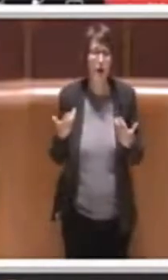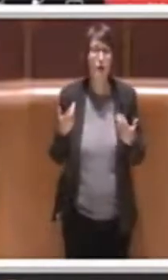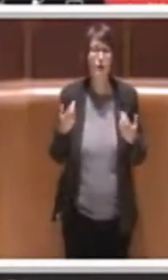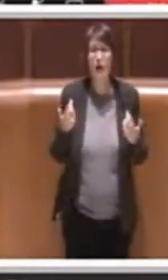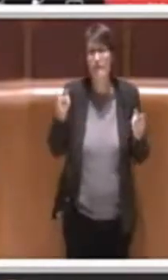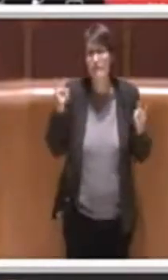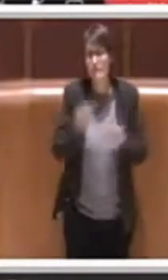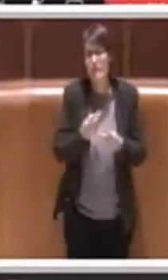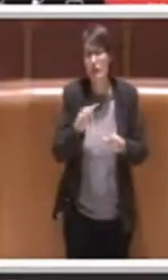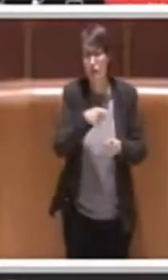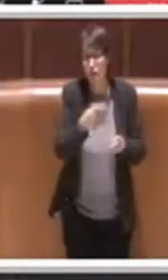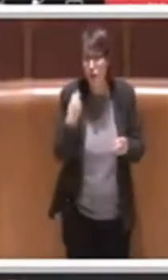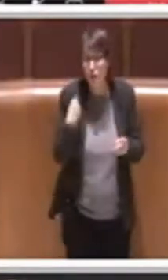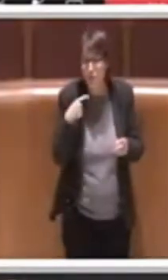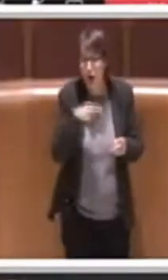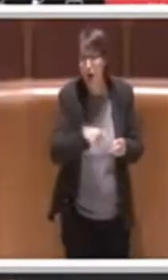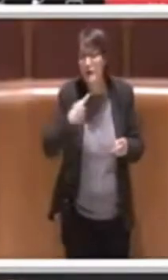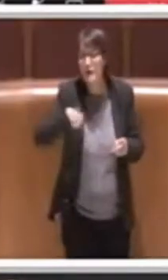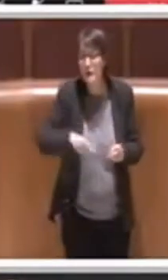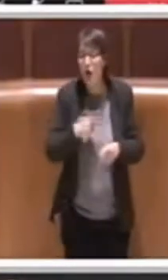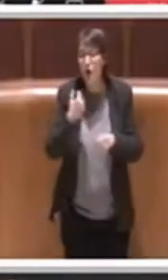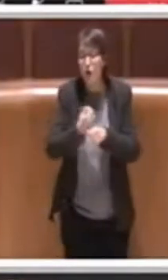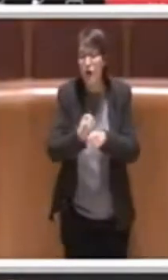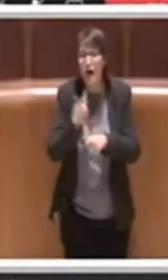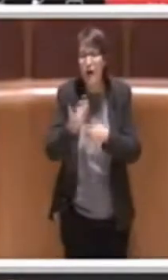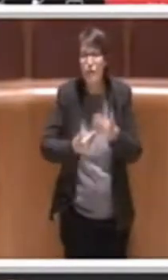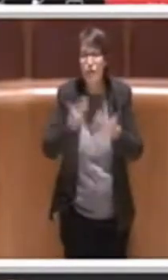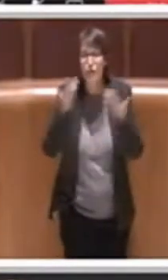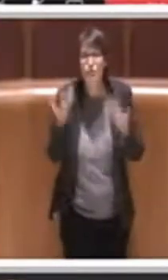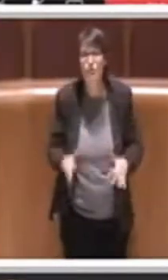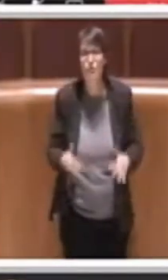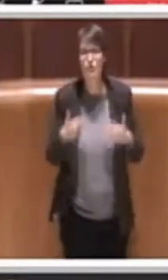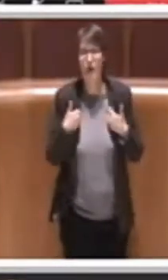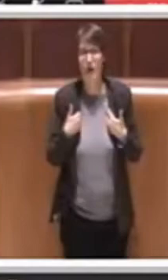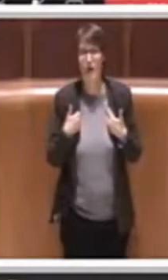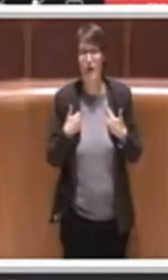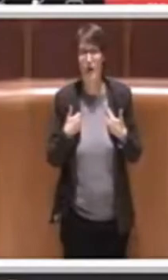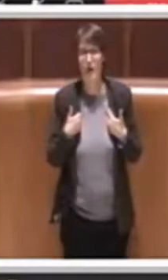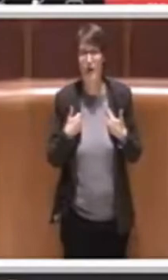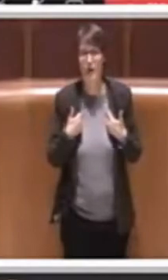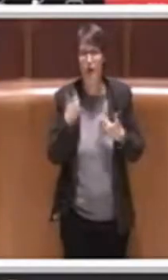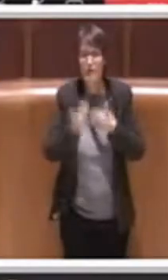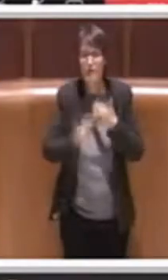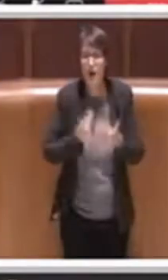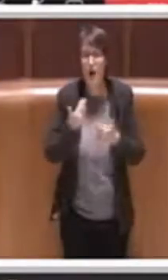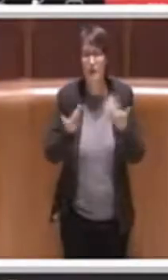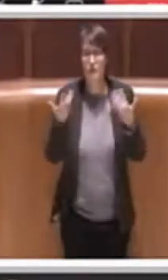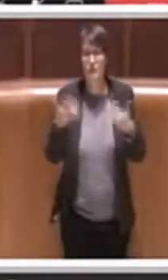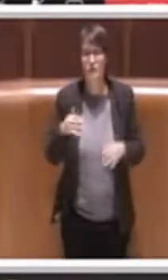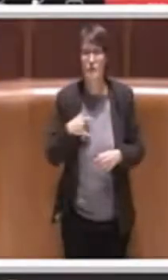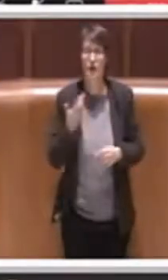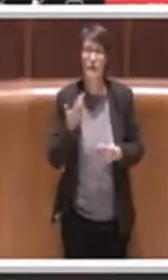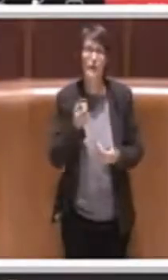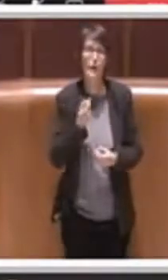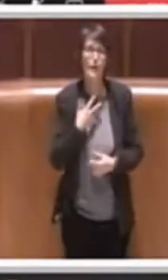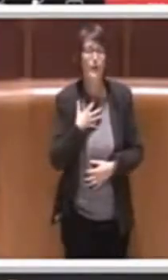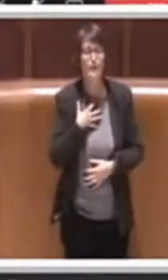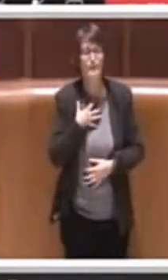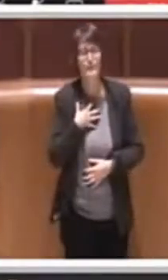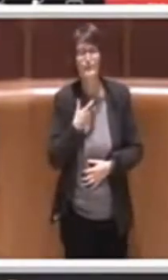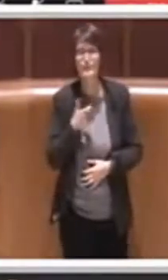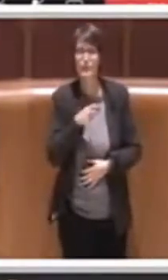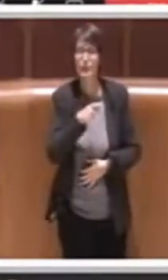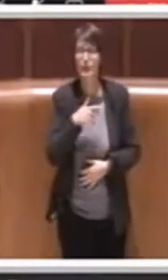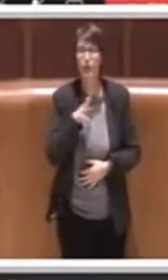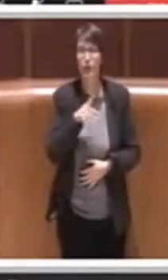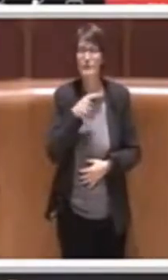facendo. A me, onestamente, fate anche tenerezza quando dite che ci hanno fatto delle osservazioni in commissione e